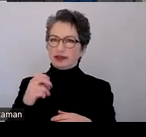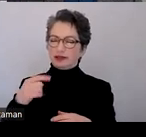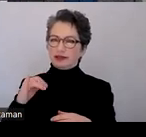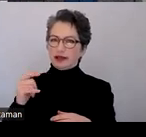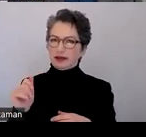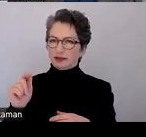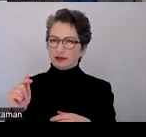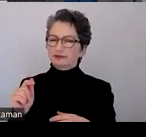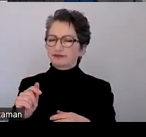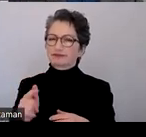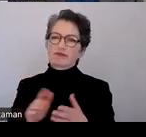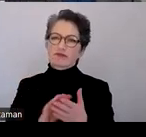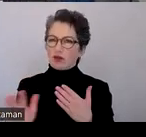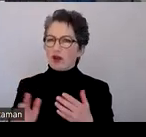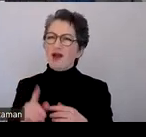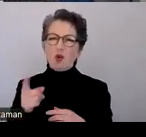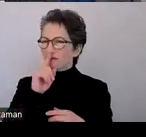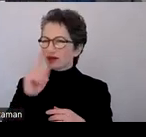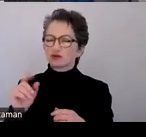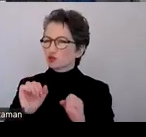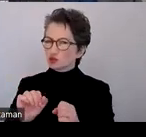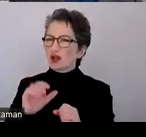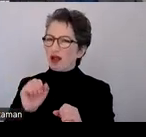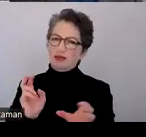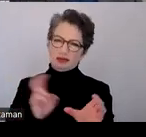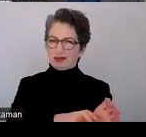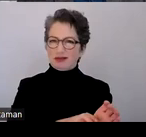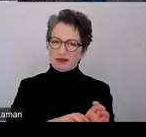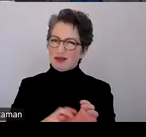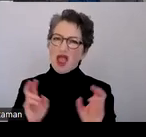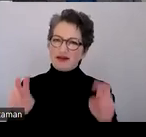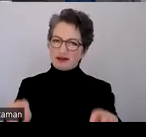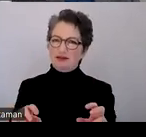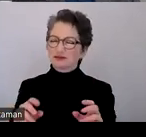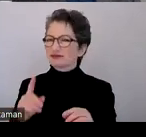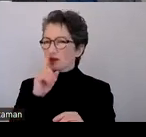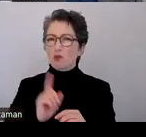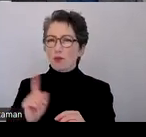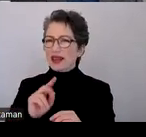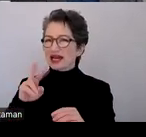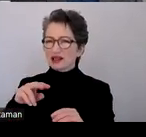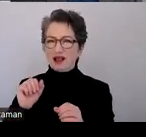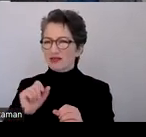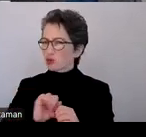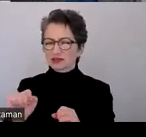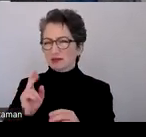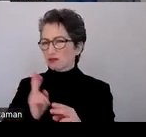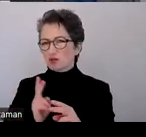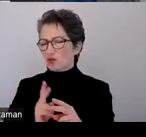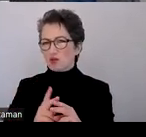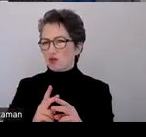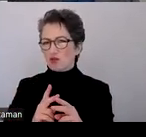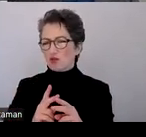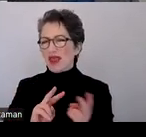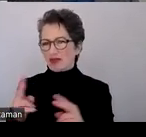einfach, das zu knacken. Ich habe es auch mal hingekriegt, dann einfach mit dem mobilen Reader konnte man trotzdem noch Änderungen machen. Also das ist absolut nicht